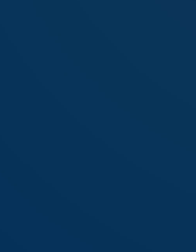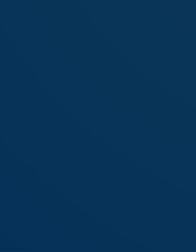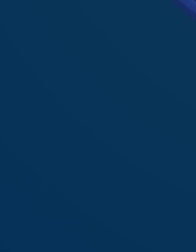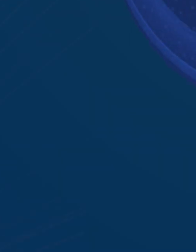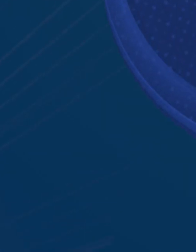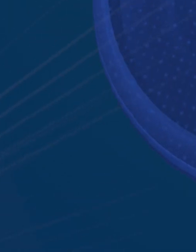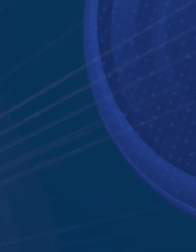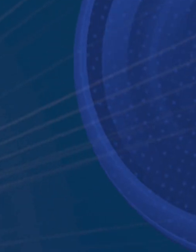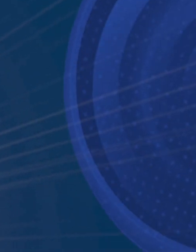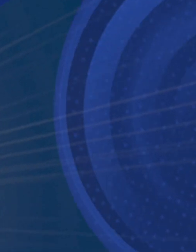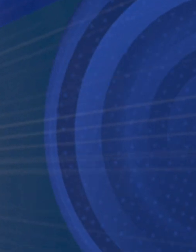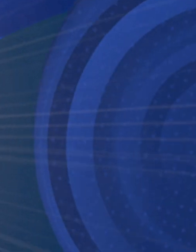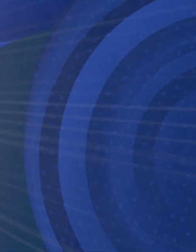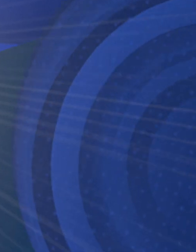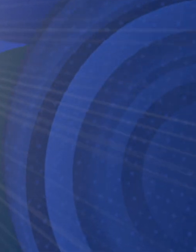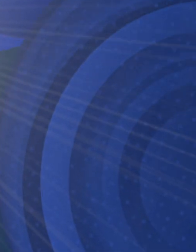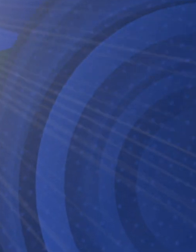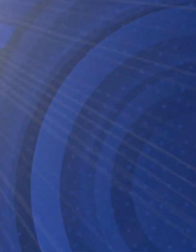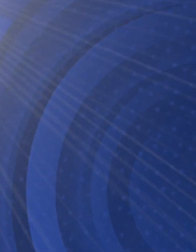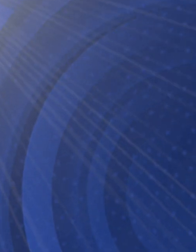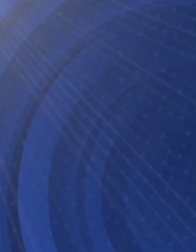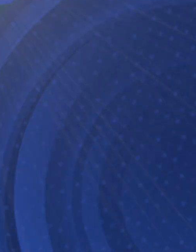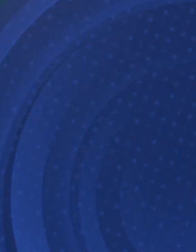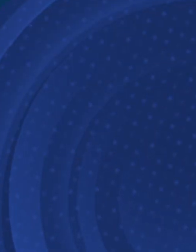Mirdate Gorinska poročila na GIT TV